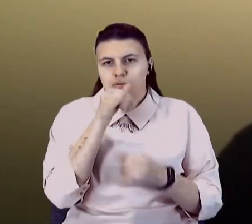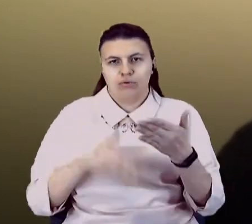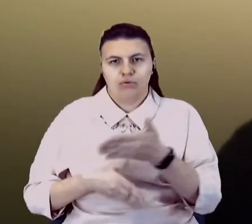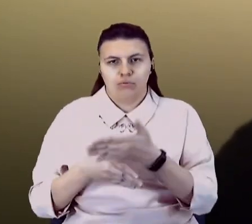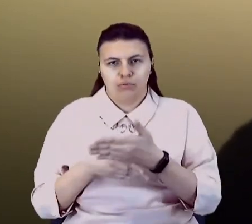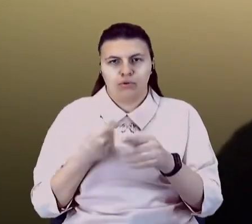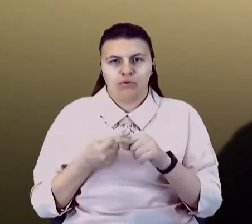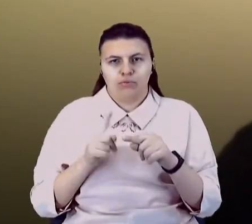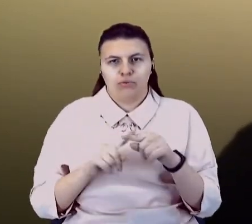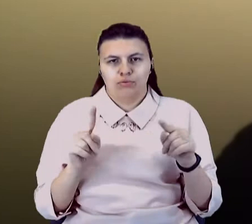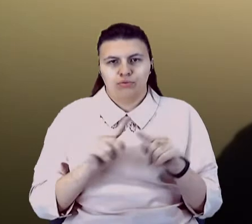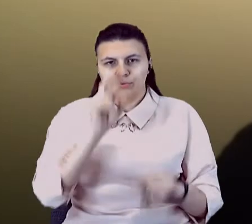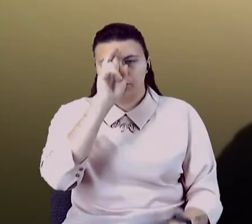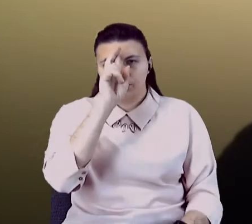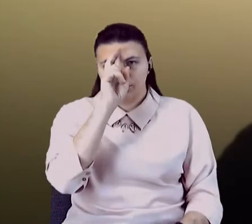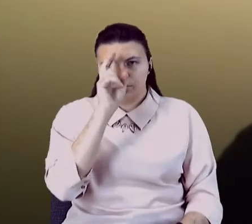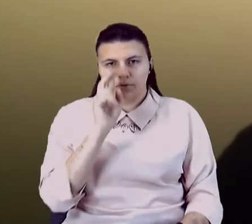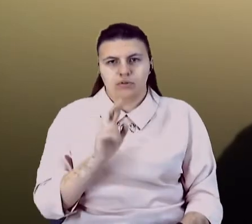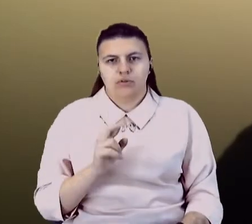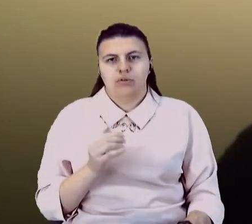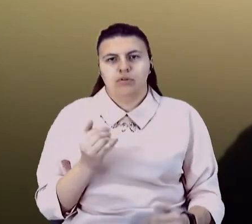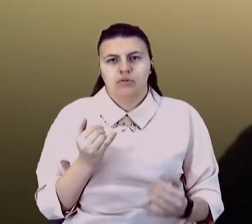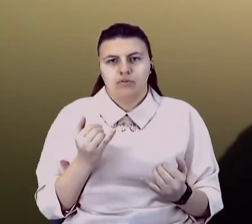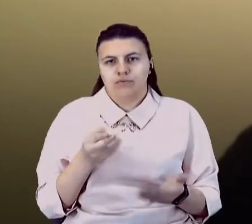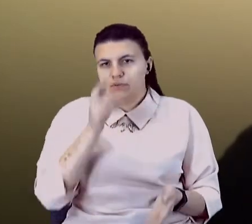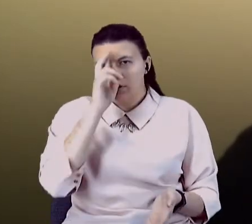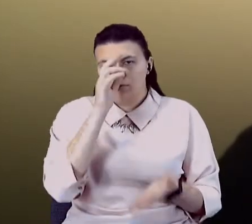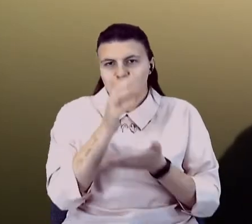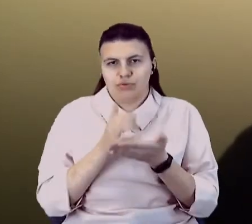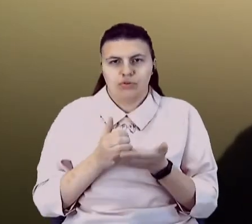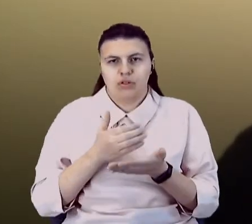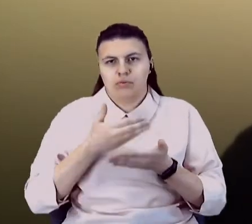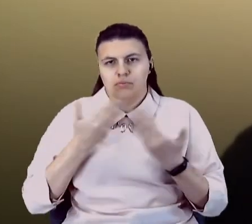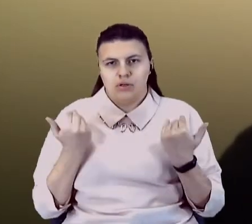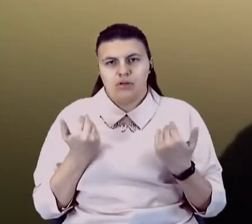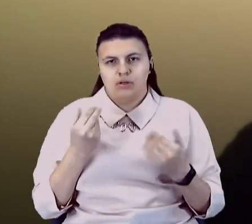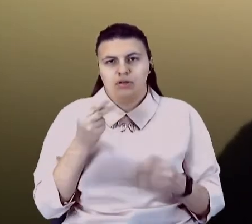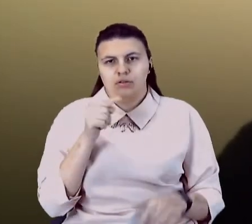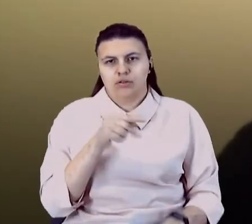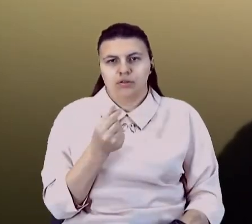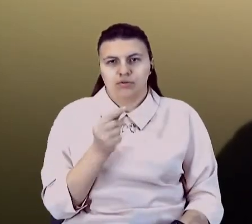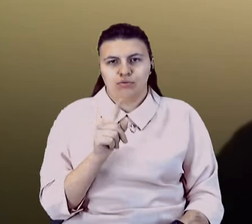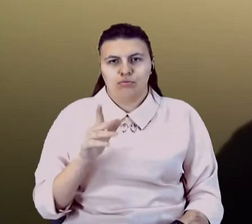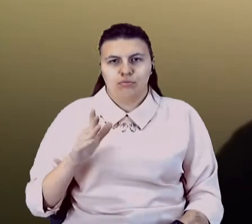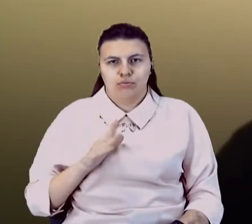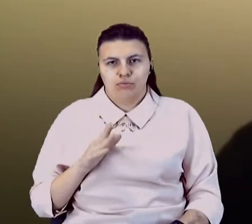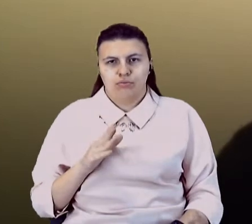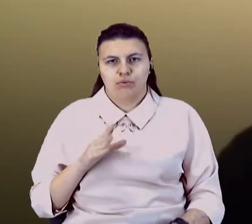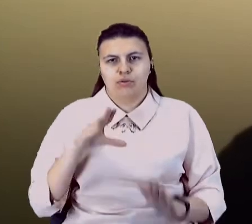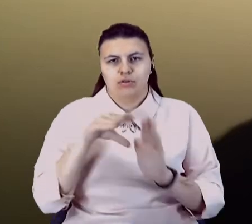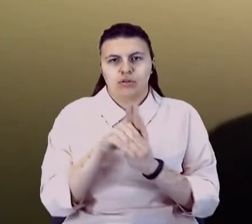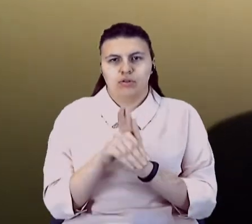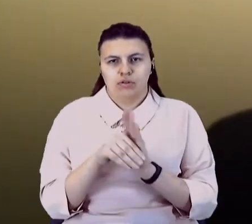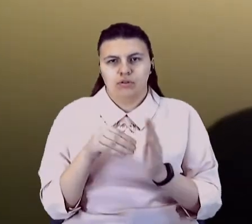в нас резервів у держави немає. Знов таки, ті гроші, які були закладені до